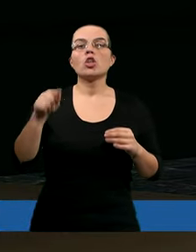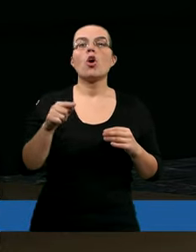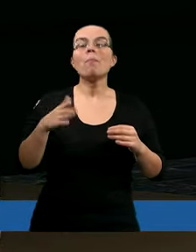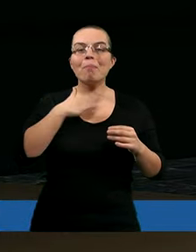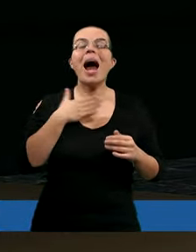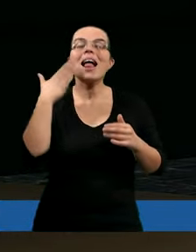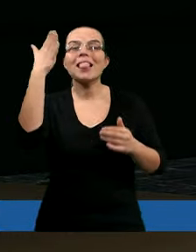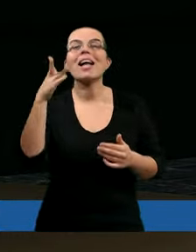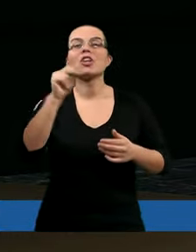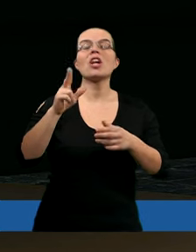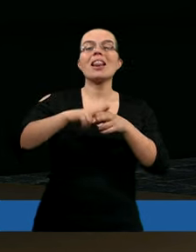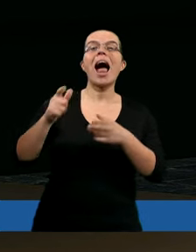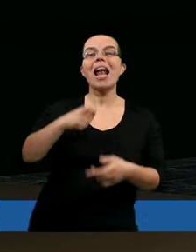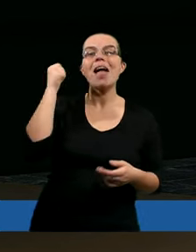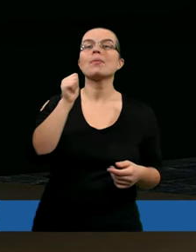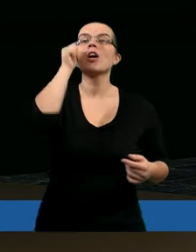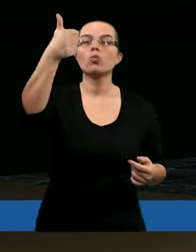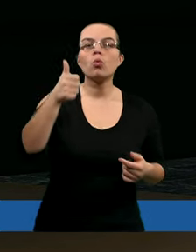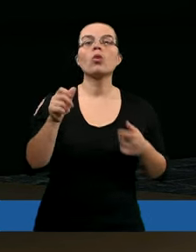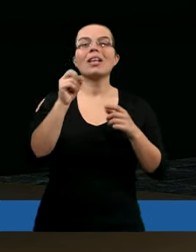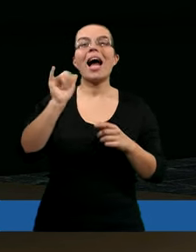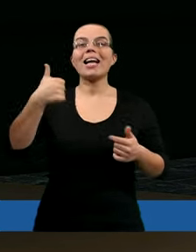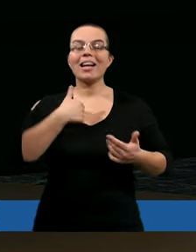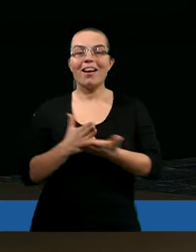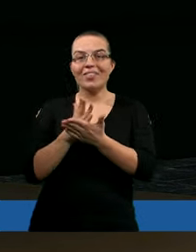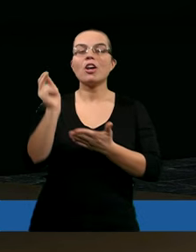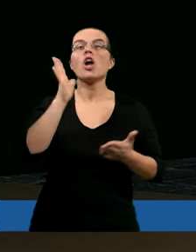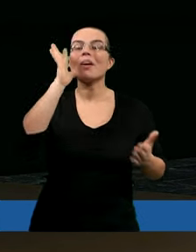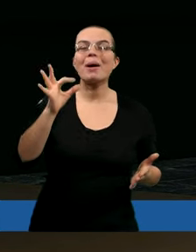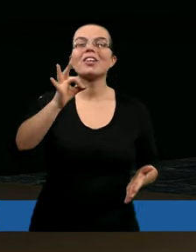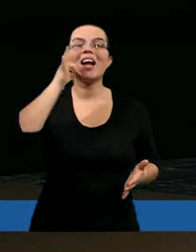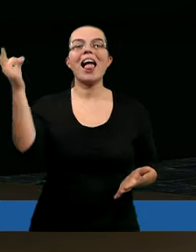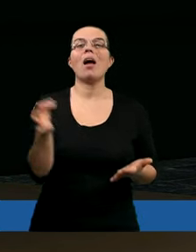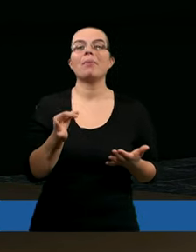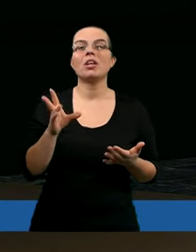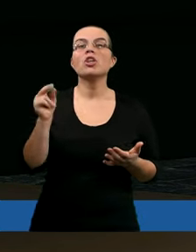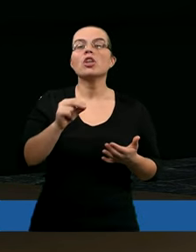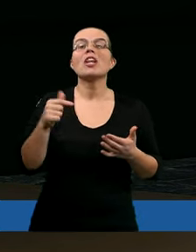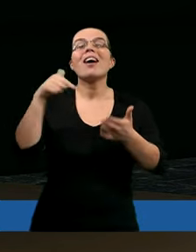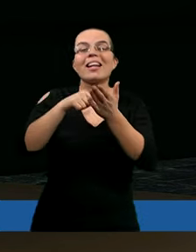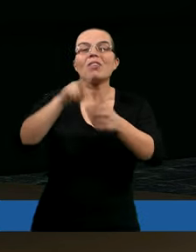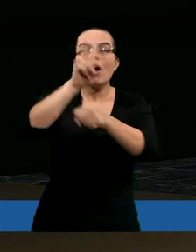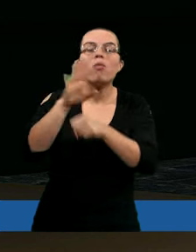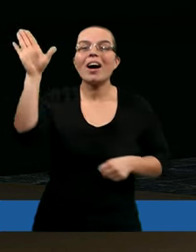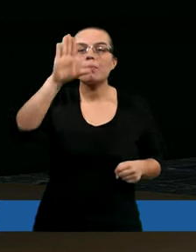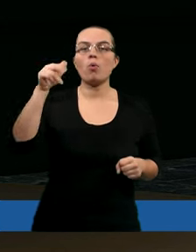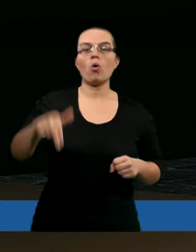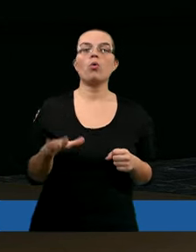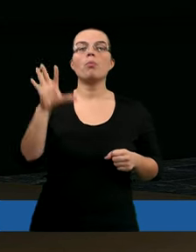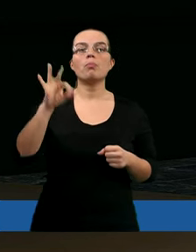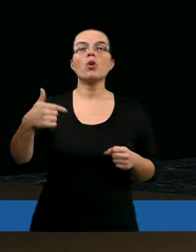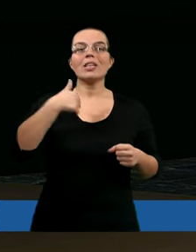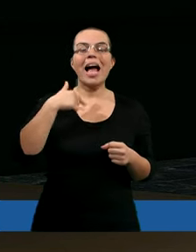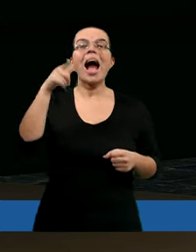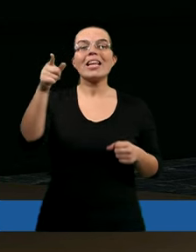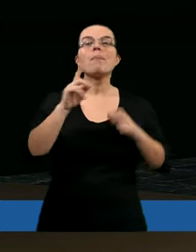mógłby powiedzieć, że ma nadzieję na lepsze jutro, tak ja wierzę, że będzie lepiej. Nie narzucam woli własnej Bogu, bo ja o